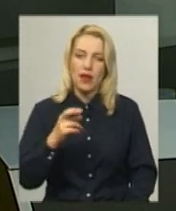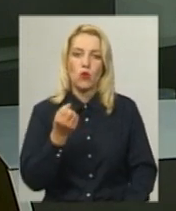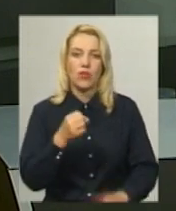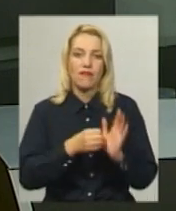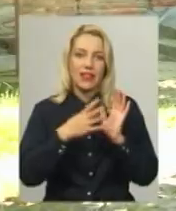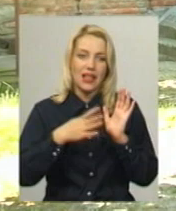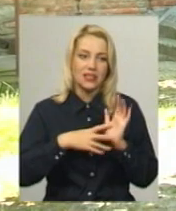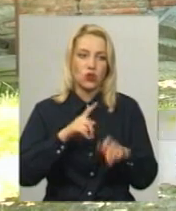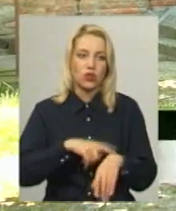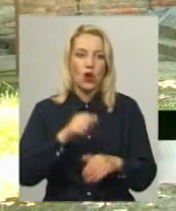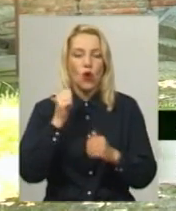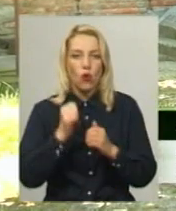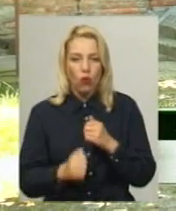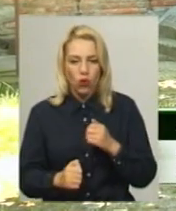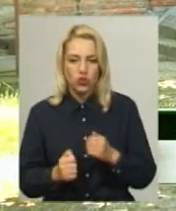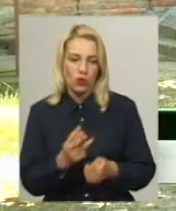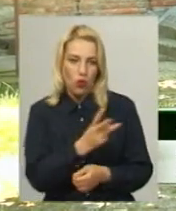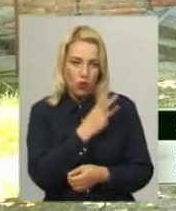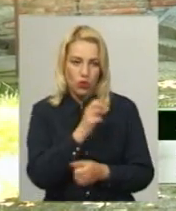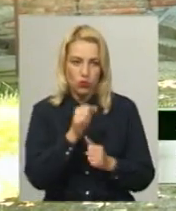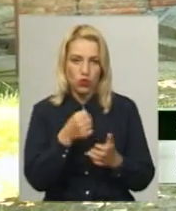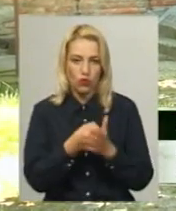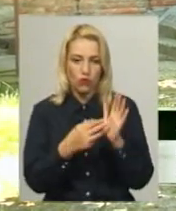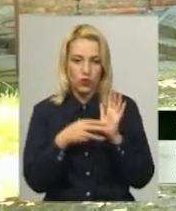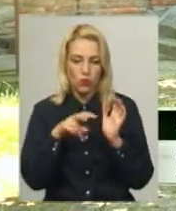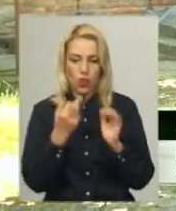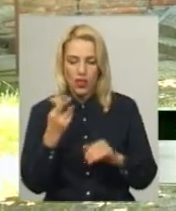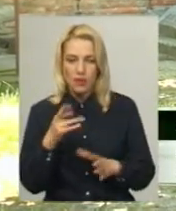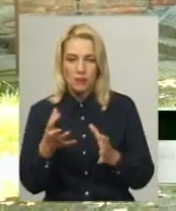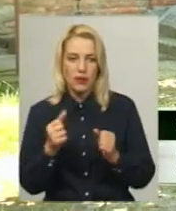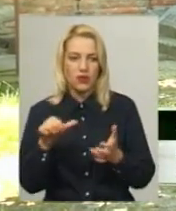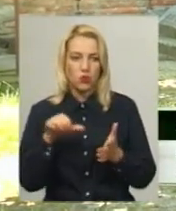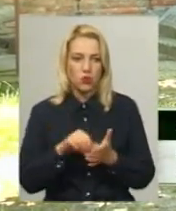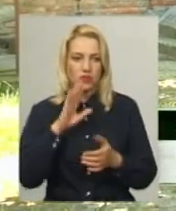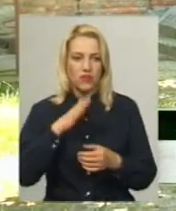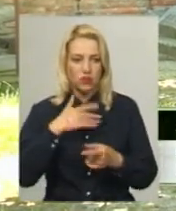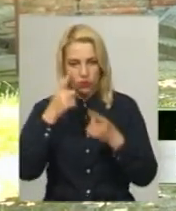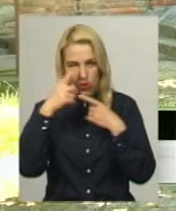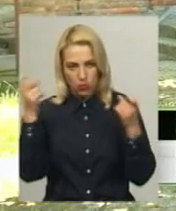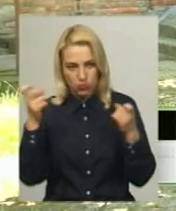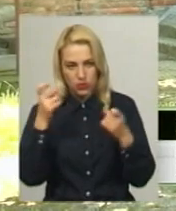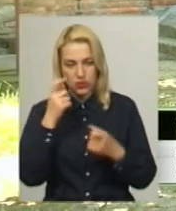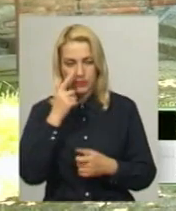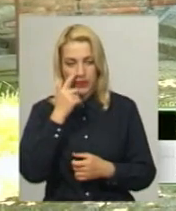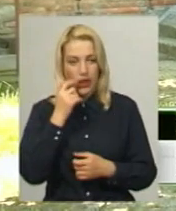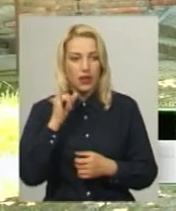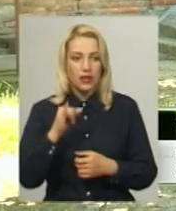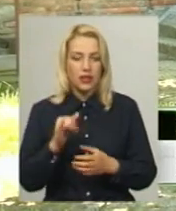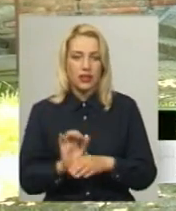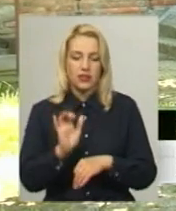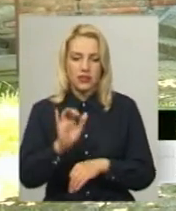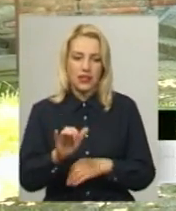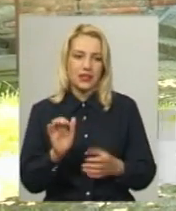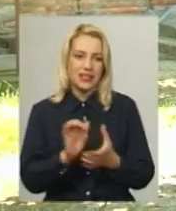Кожен охочий може до 8 липня прийняти участь в нашому оголошеному опенколі, надіслати на